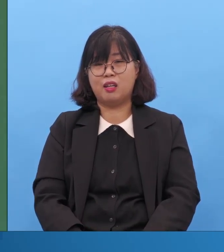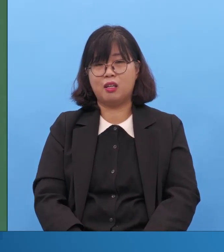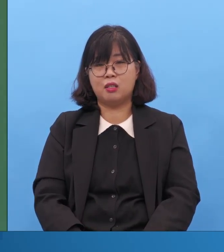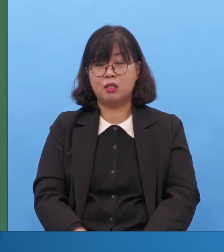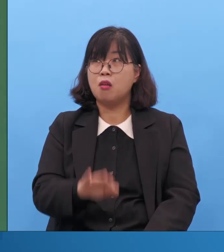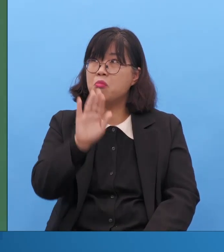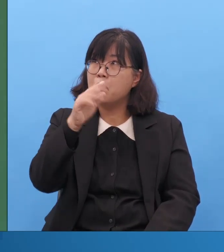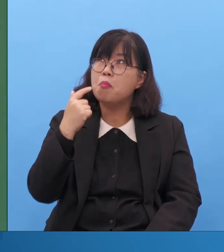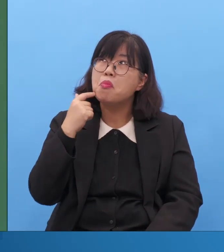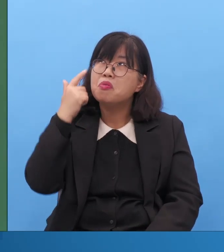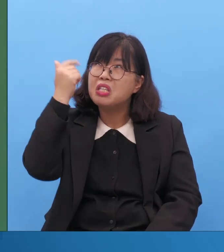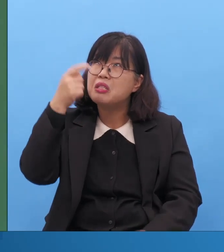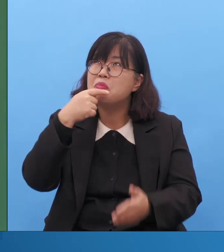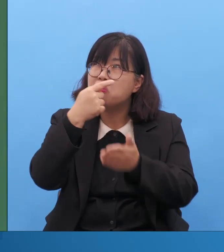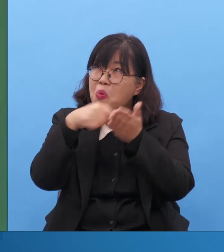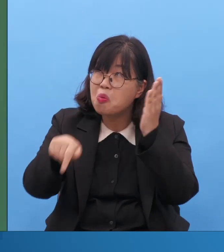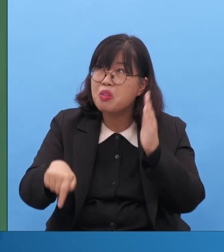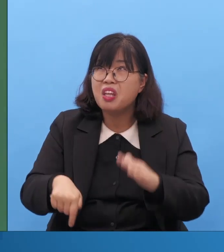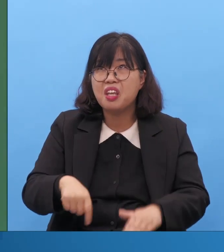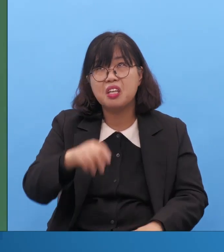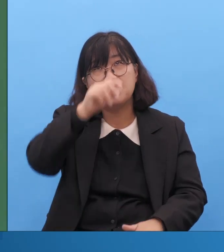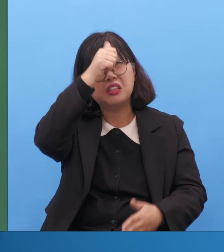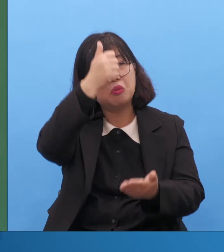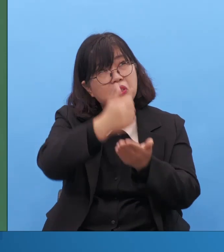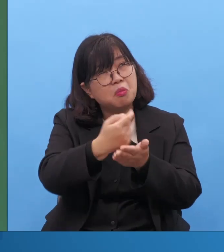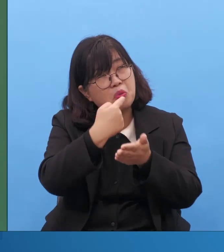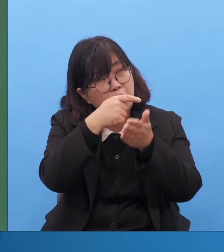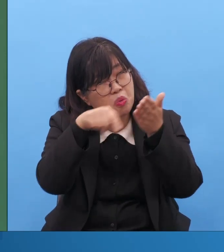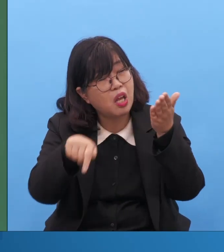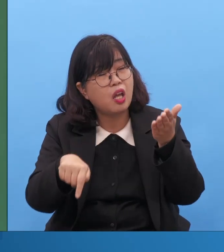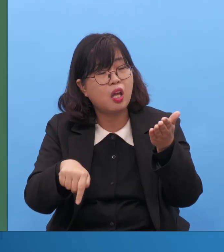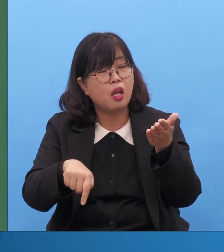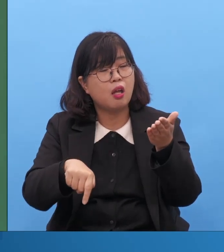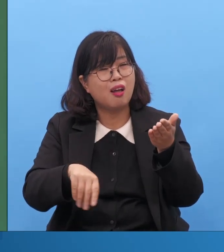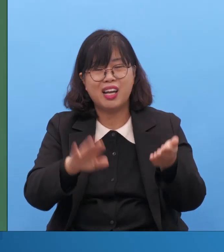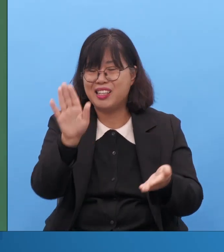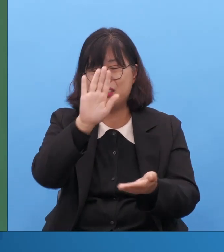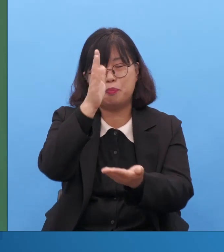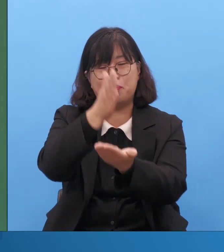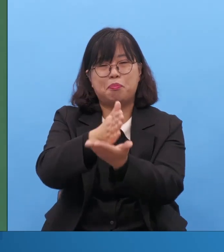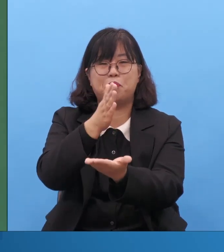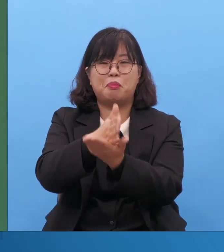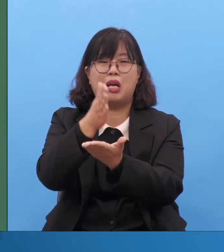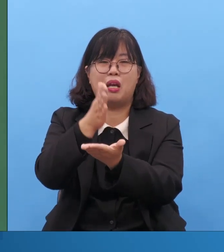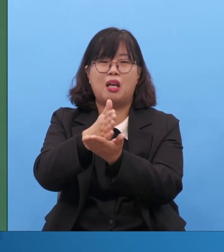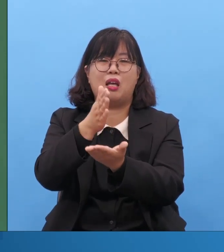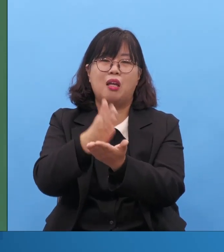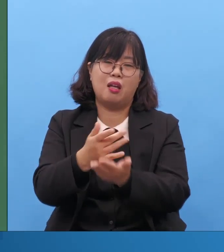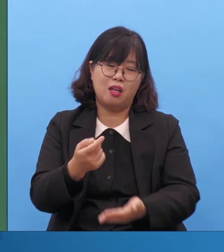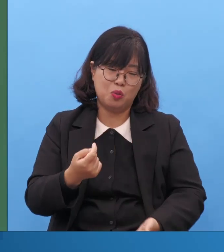손해보거나 장모님 때문에 손해보거나 성들 손해보지 마라니깐요. 안타까워요. 안타까워요.